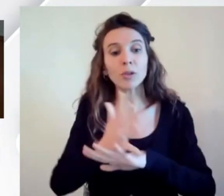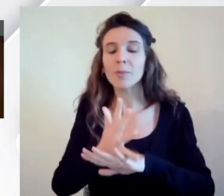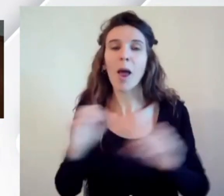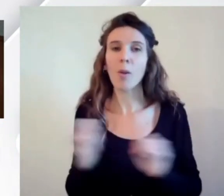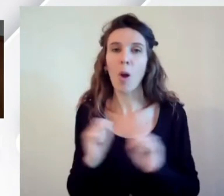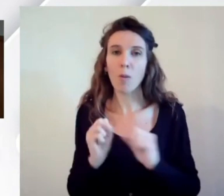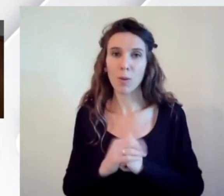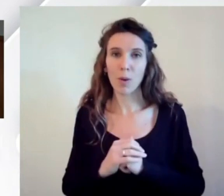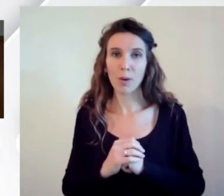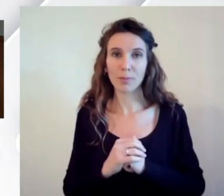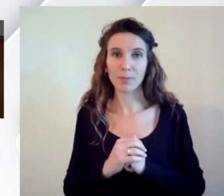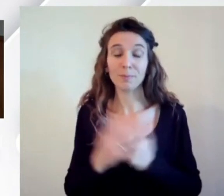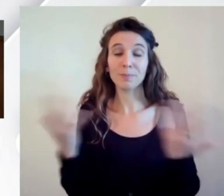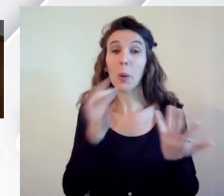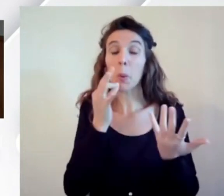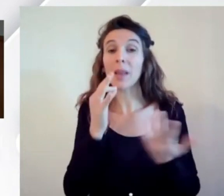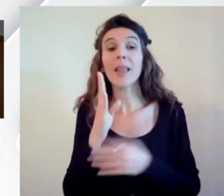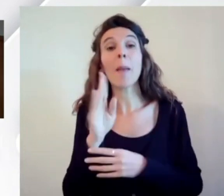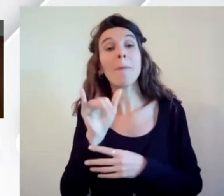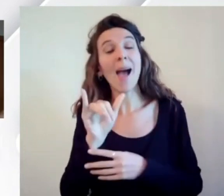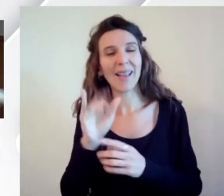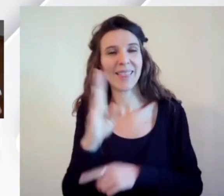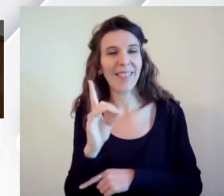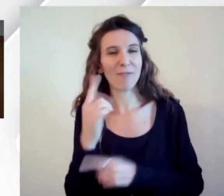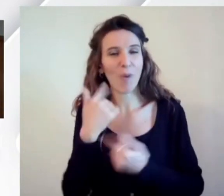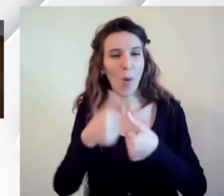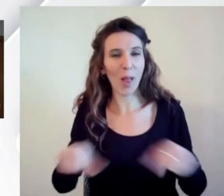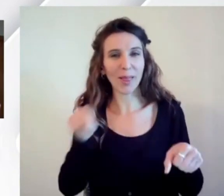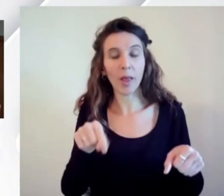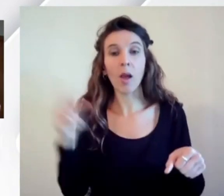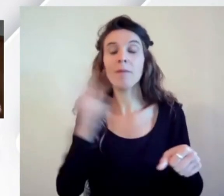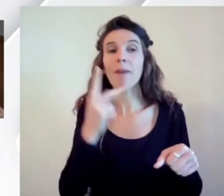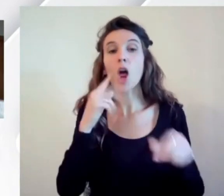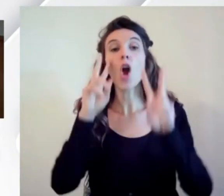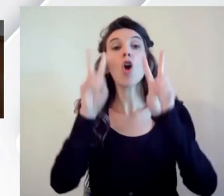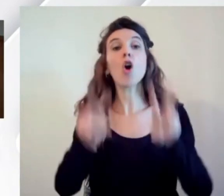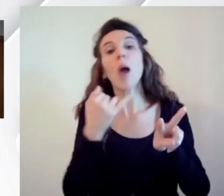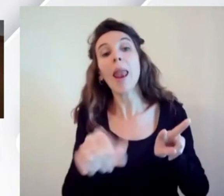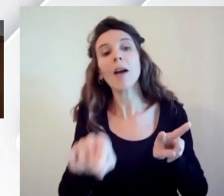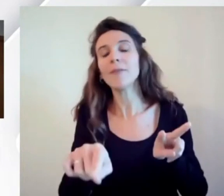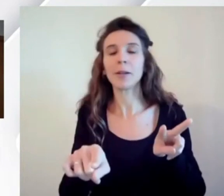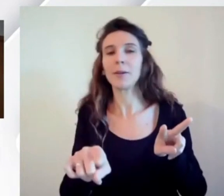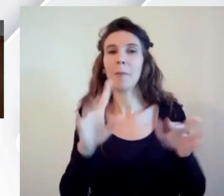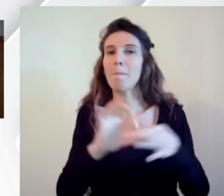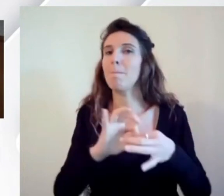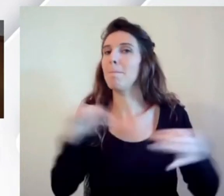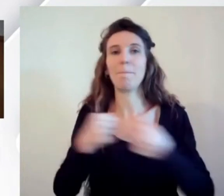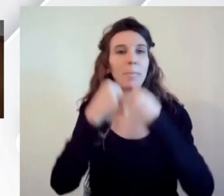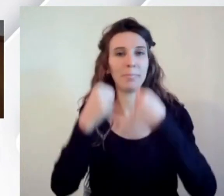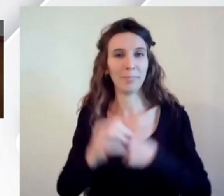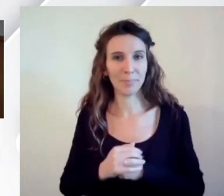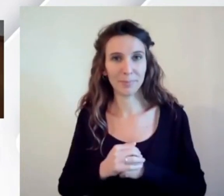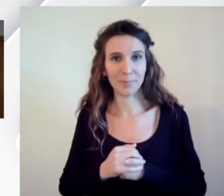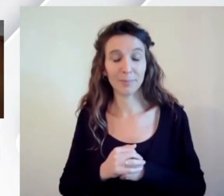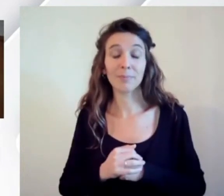è chiaro che il by default non va d'accordo con l'idea del controllo finale, tantomeno con l'aggiunta